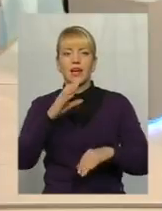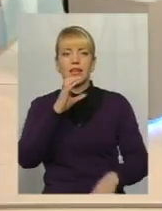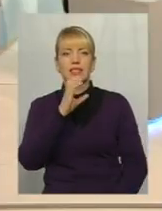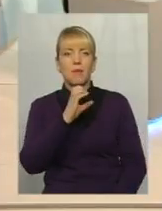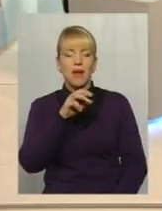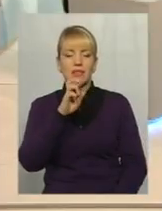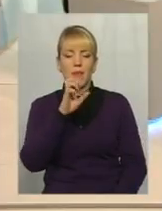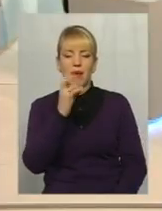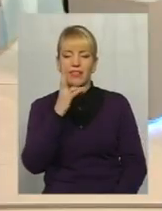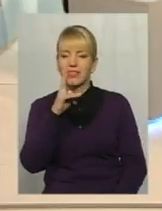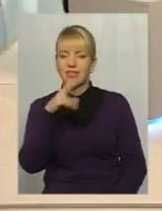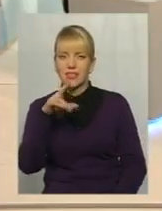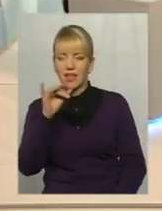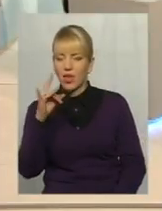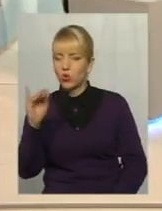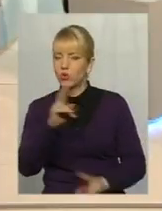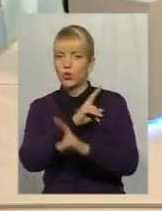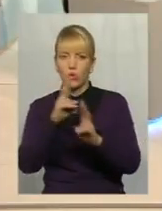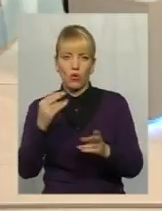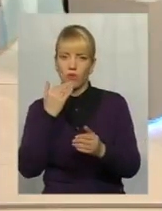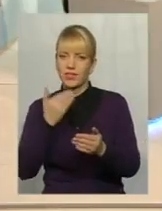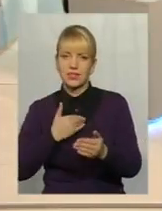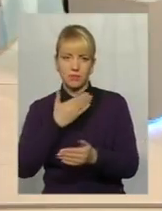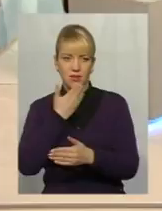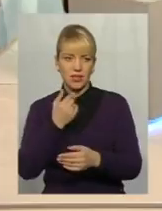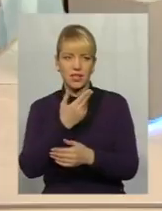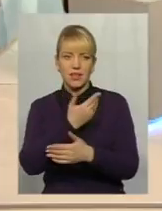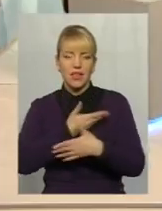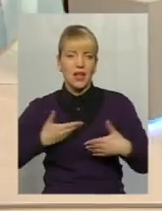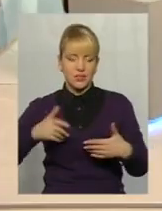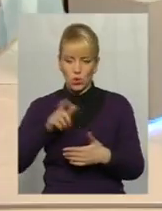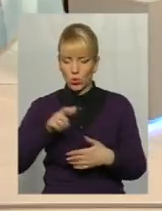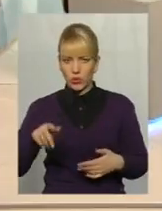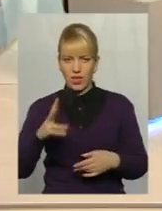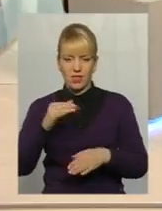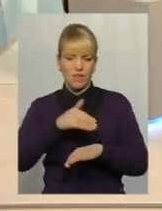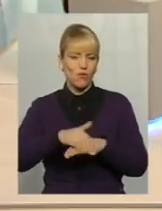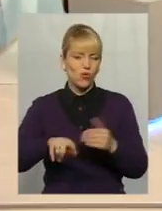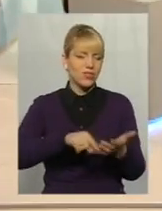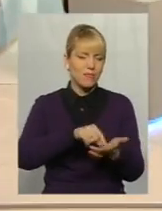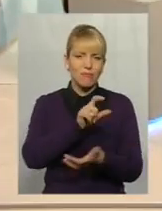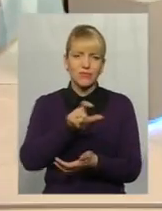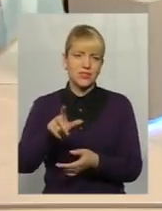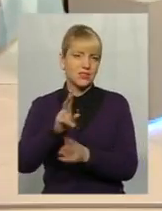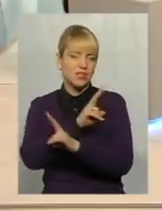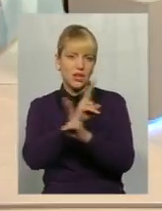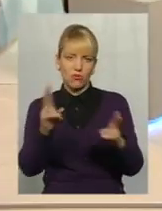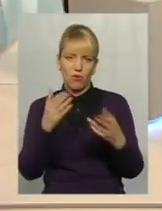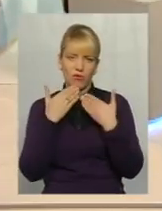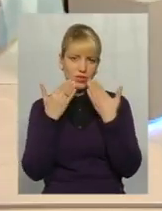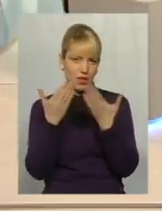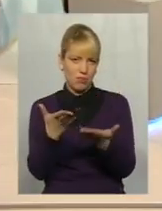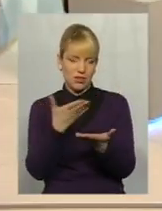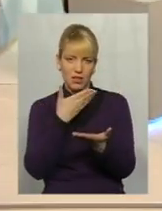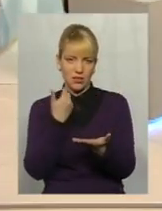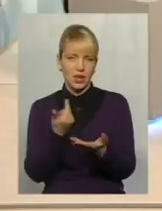спитавши, ні нас, жителів, ні саму ту вулицю, ні місто, нікого не спитавши. Я не